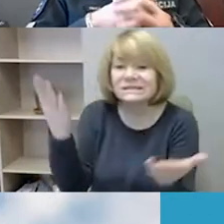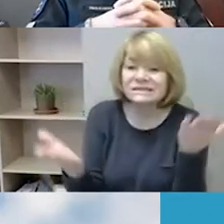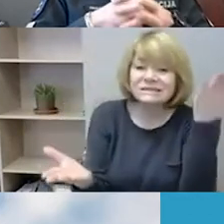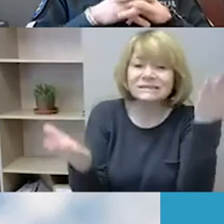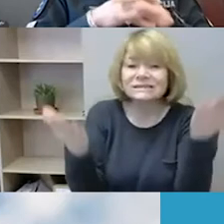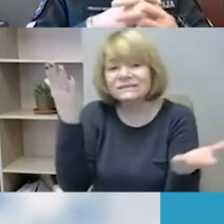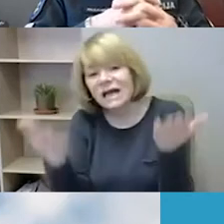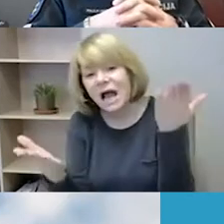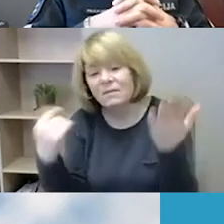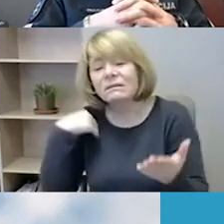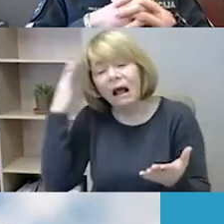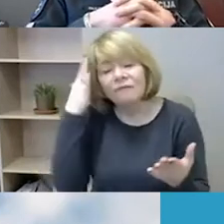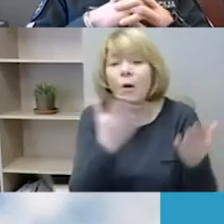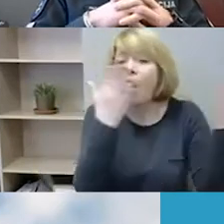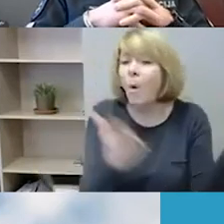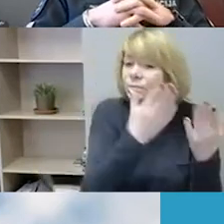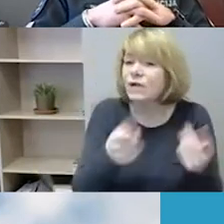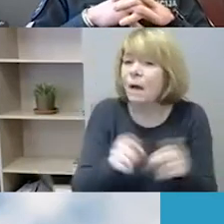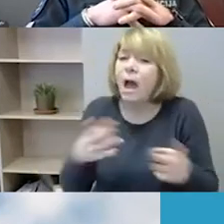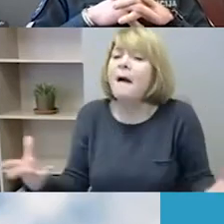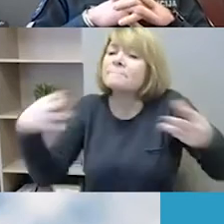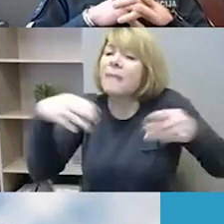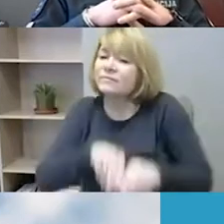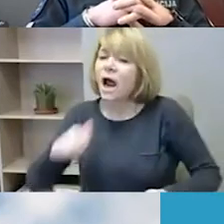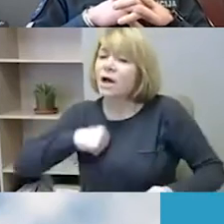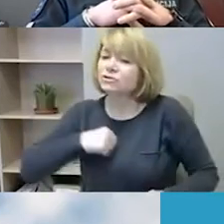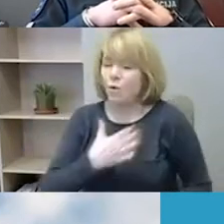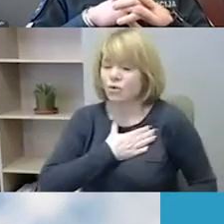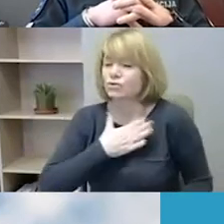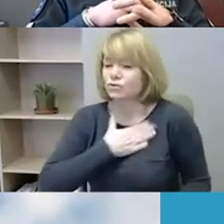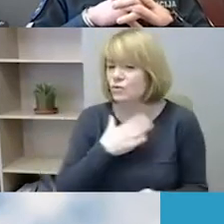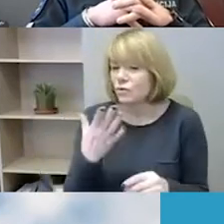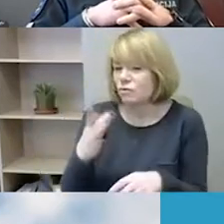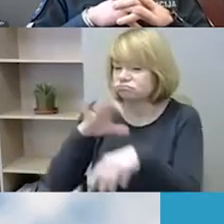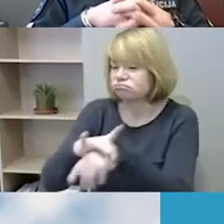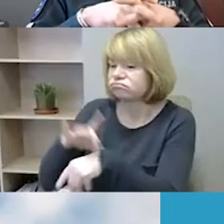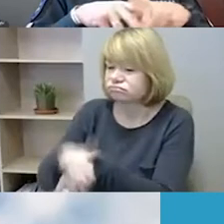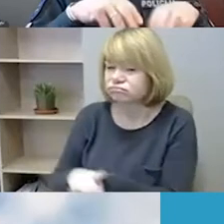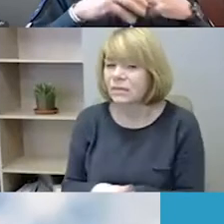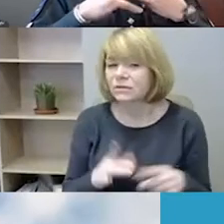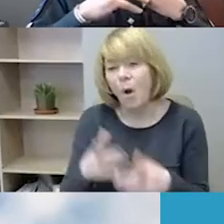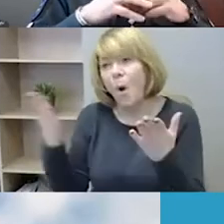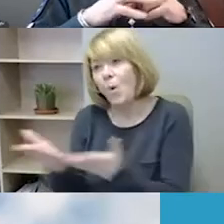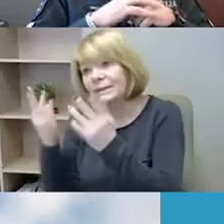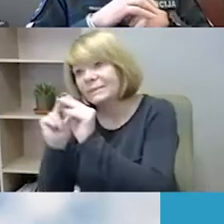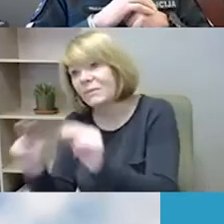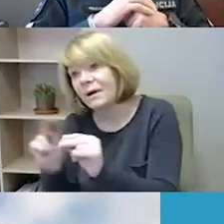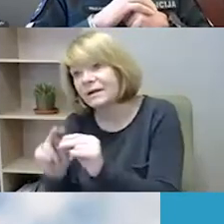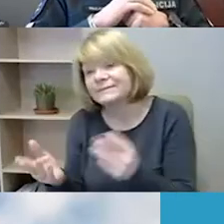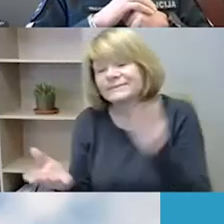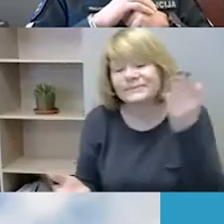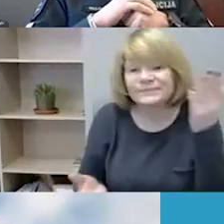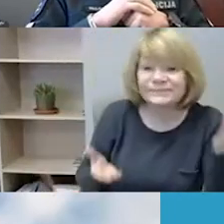žmogiškųjų vertybių skiepijimas, dažnai būna daug svarbesnis negu tiesiog kažkoks formalusis